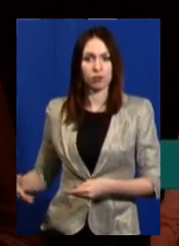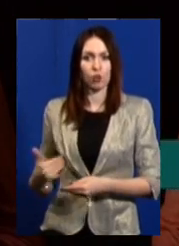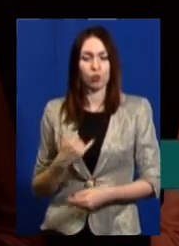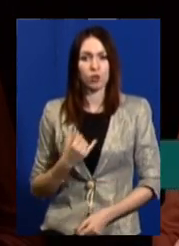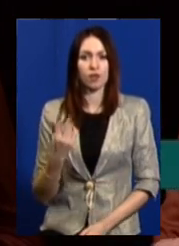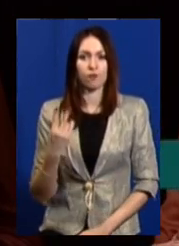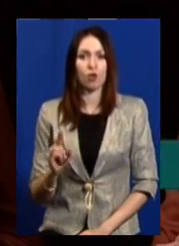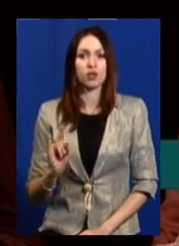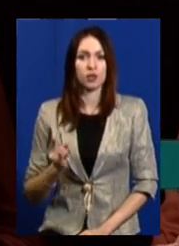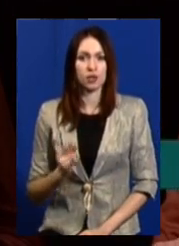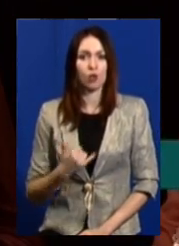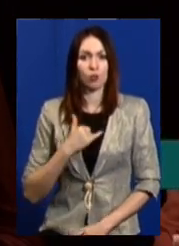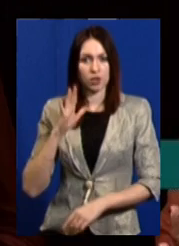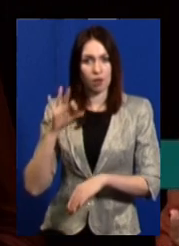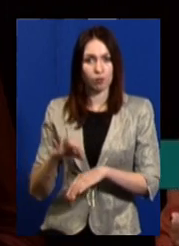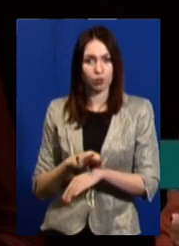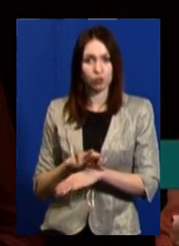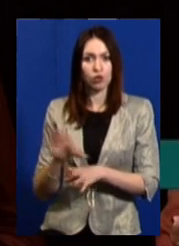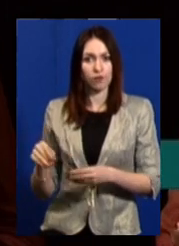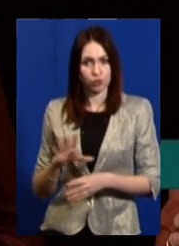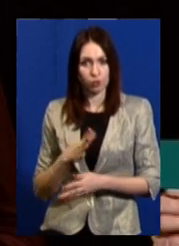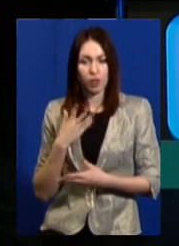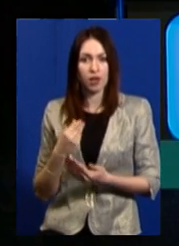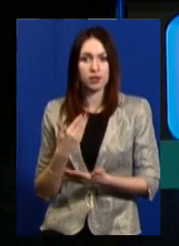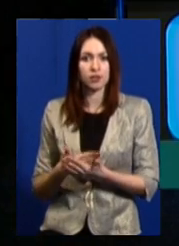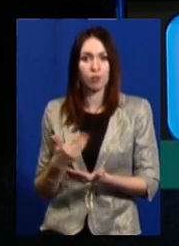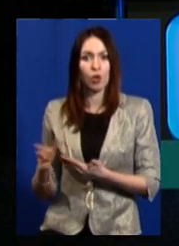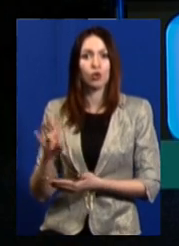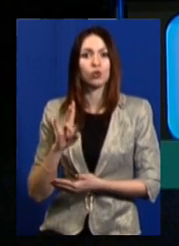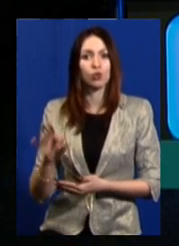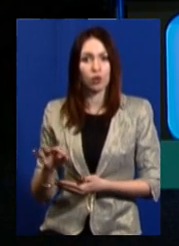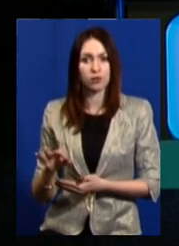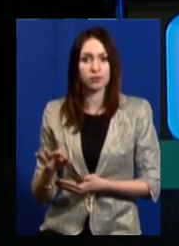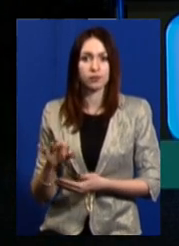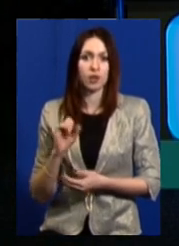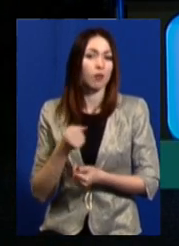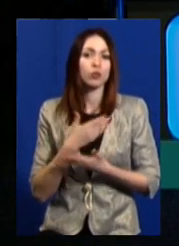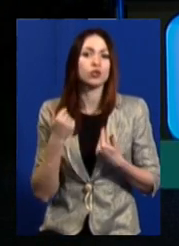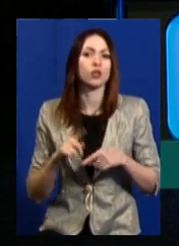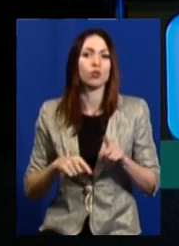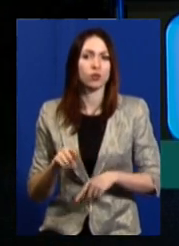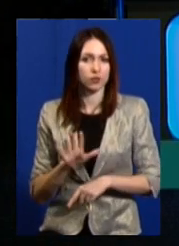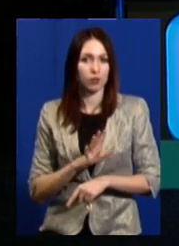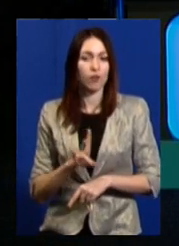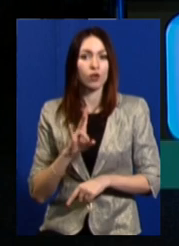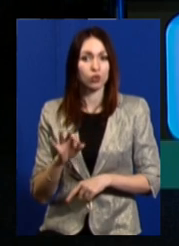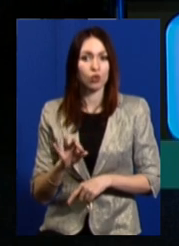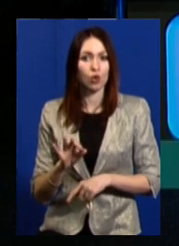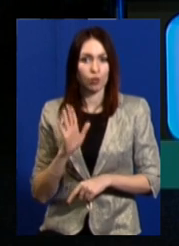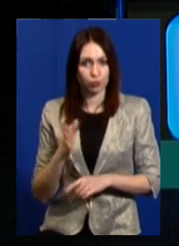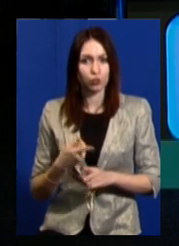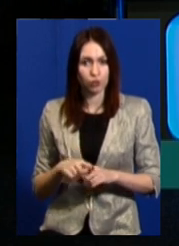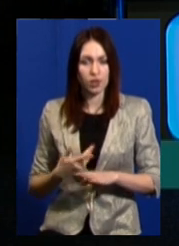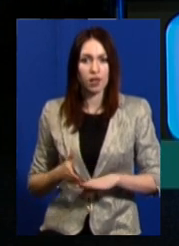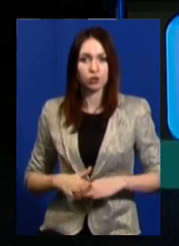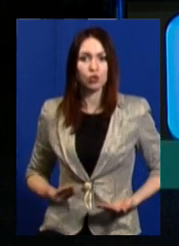двоє дітей, в мене чоловік, все гарно. Можливо, вас є родичі, якісь випоможуть. А може немає, так? Але будуть це складні